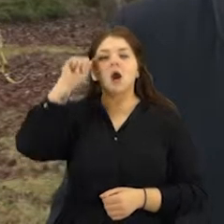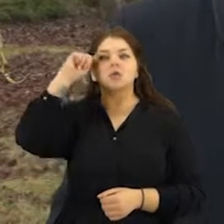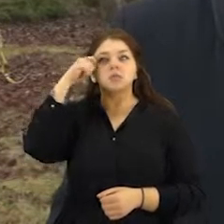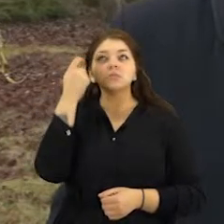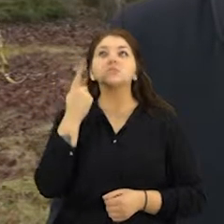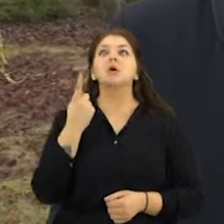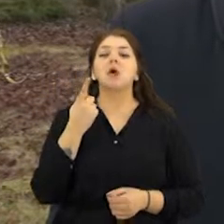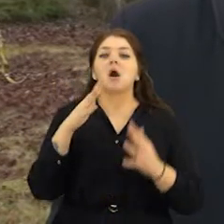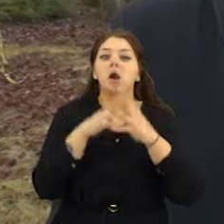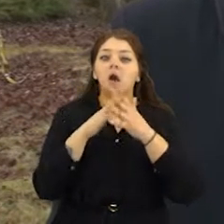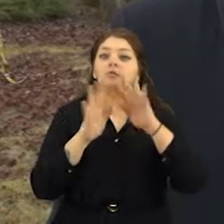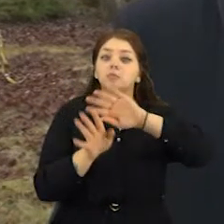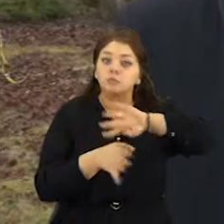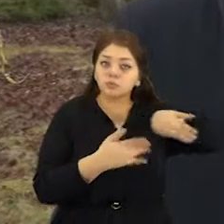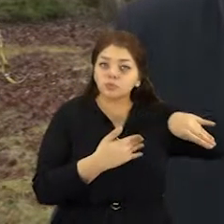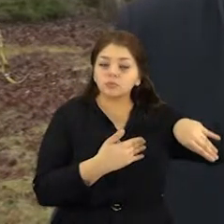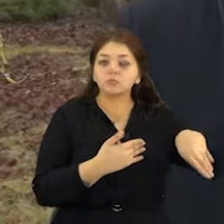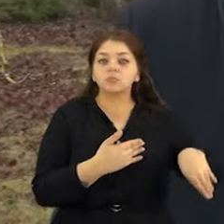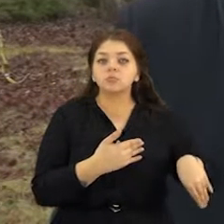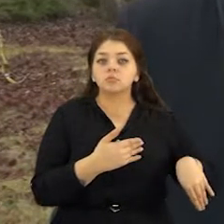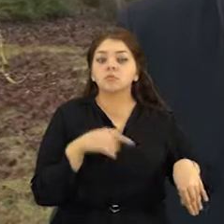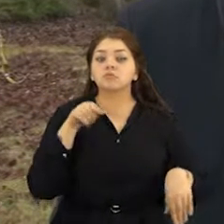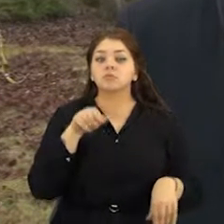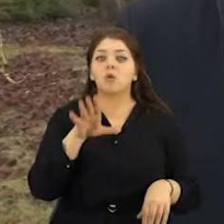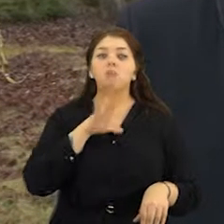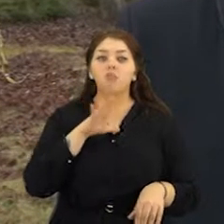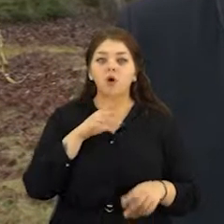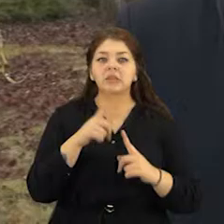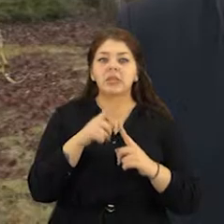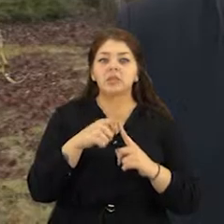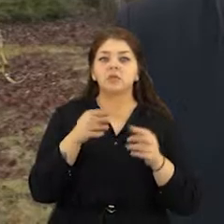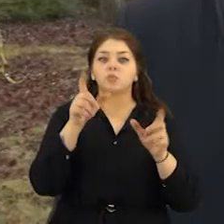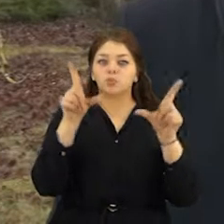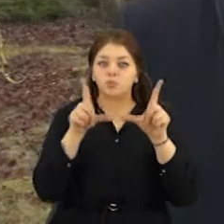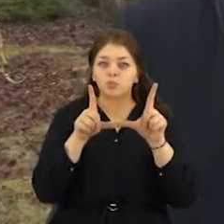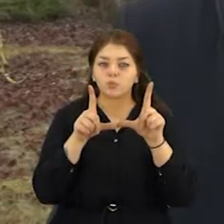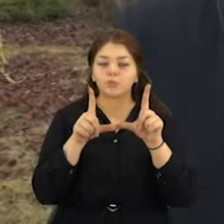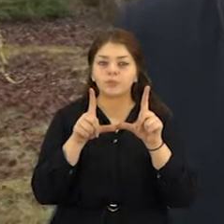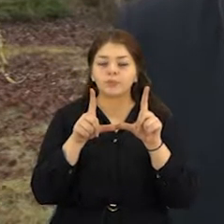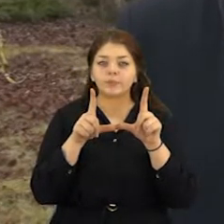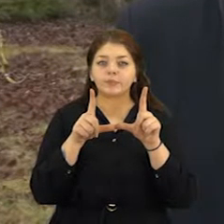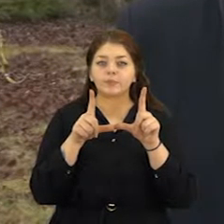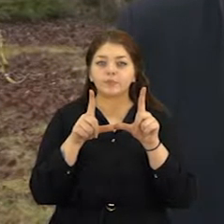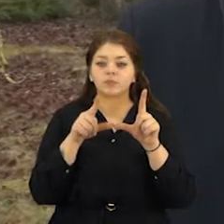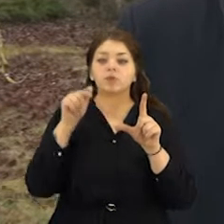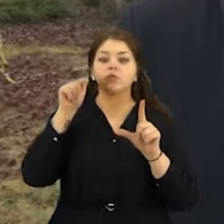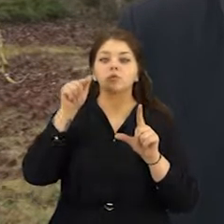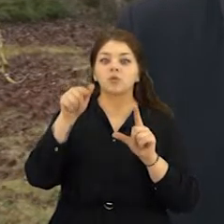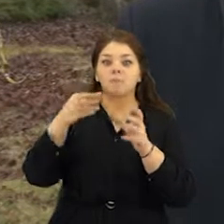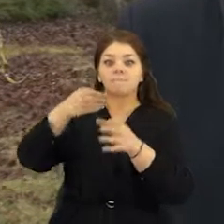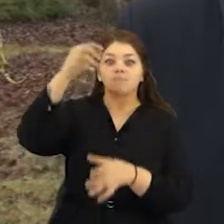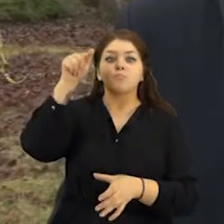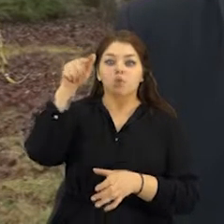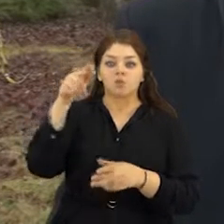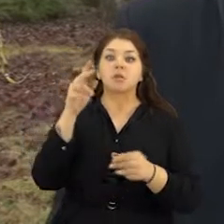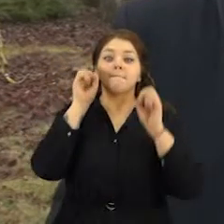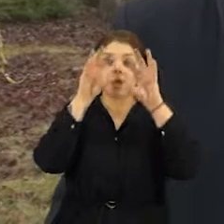atsiminė, kad jau pokario metais, kai čia jau buvo tarybinis ūkis, tai toj pelėdiniai